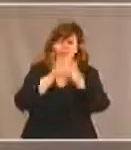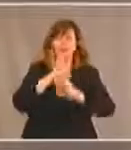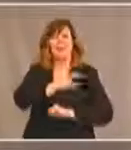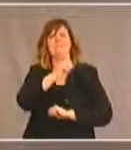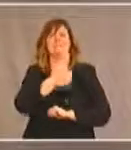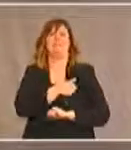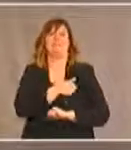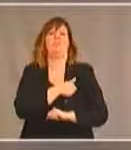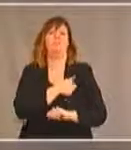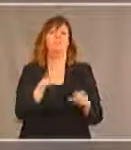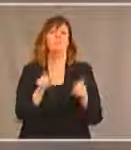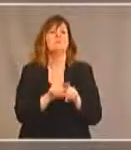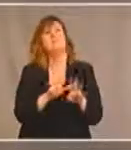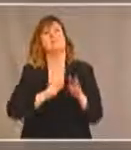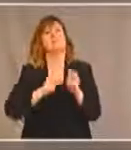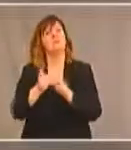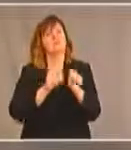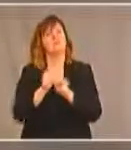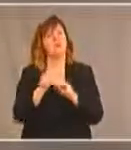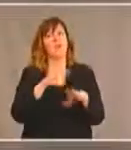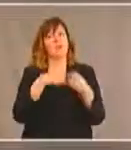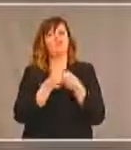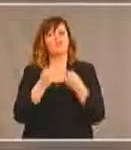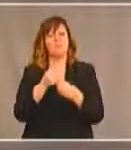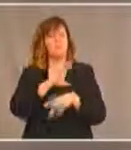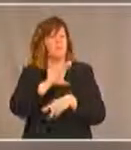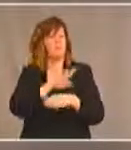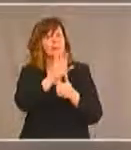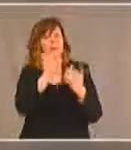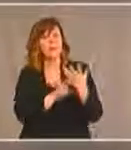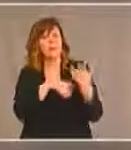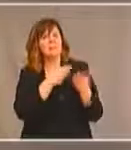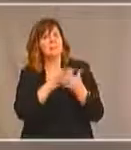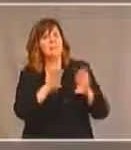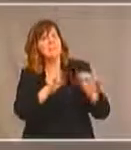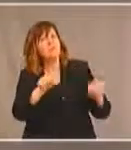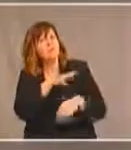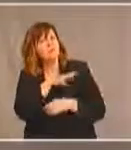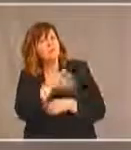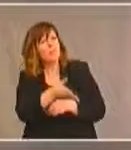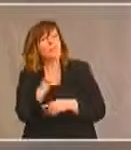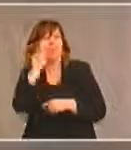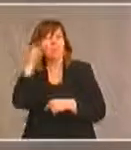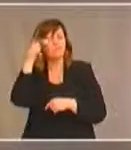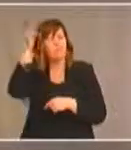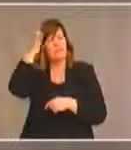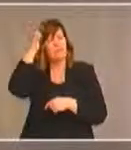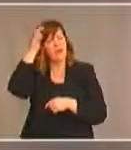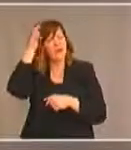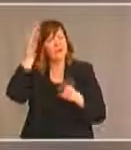que la concurrence est très vive et qu'il y a des critères en matière de scolarité pour accéder à des emplois. Il est important que le gouvernement fédéral